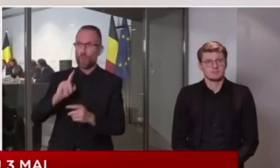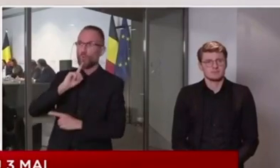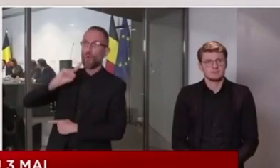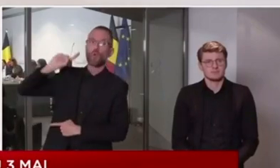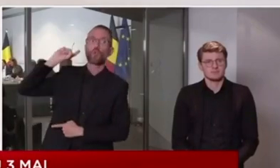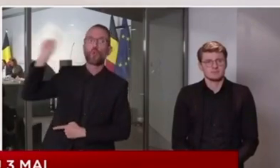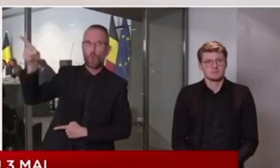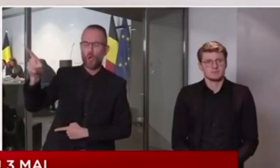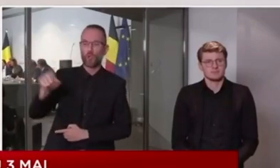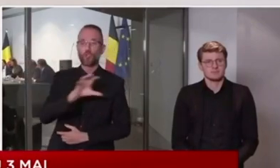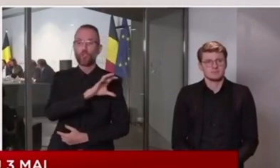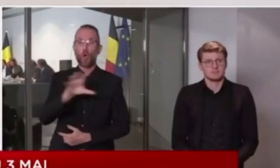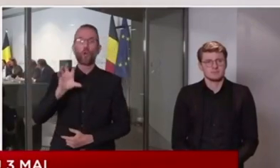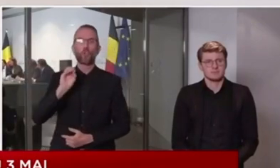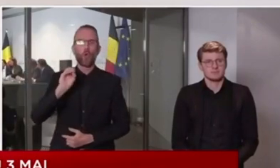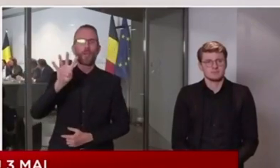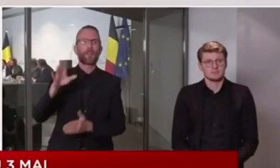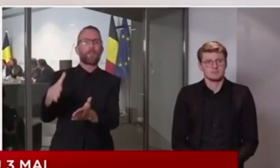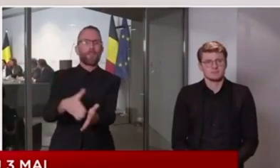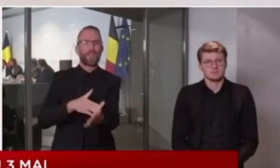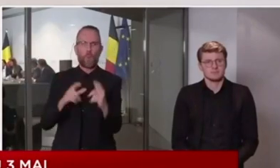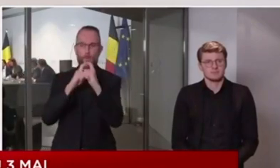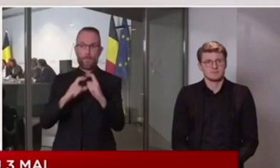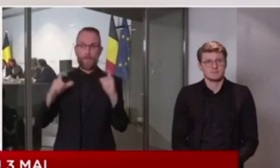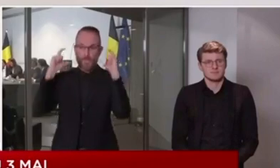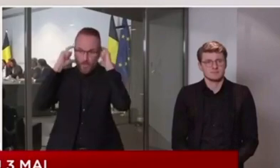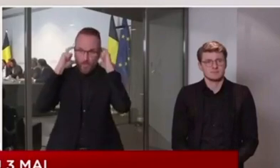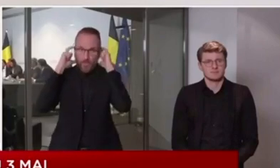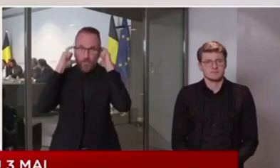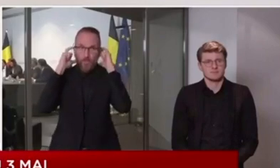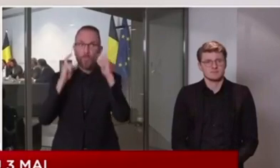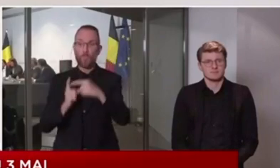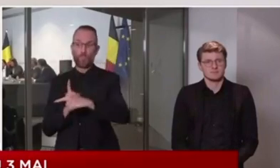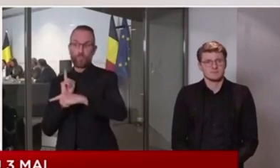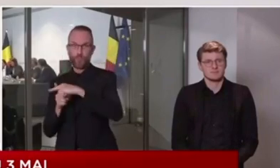chirurgicaux et de 54 millions de masques FFP2.